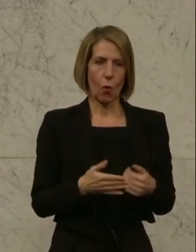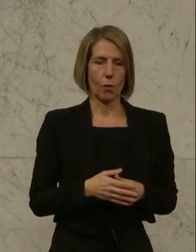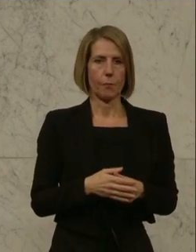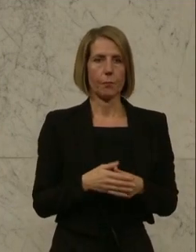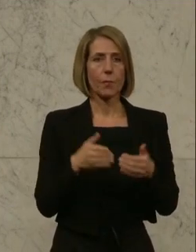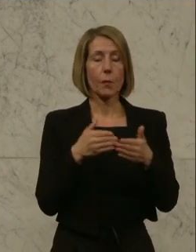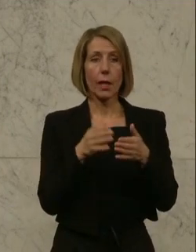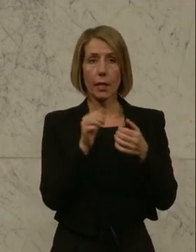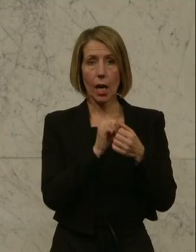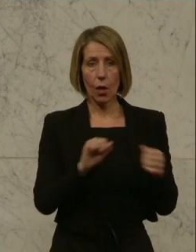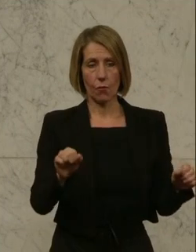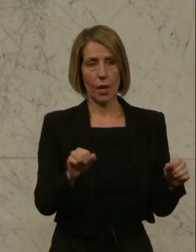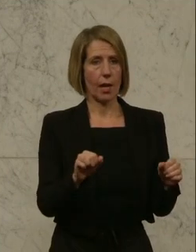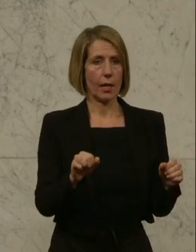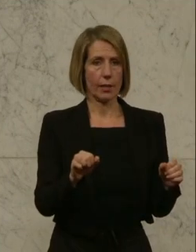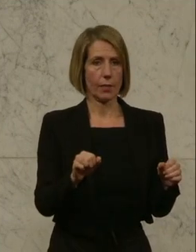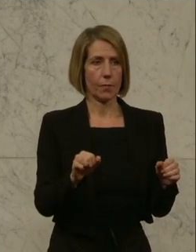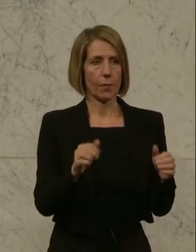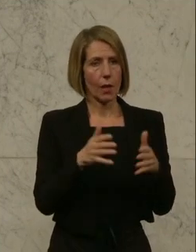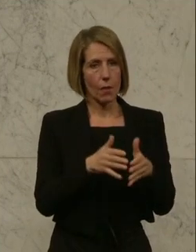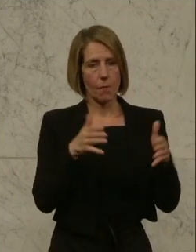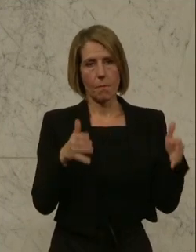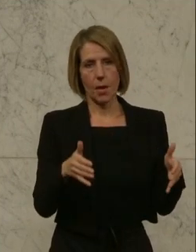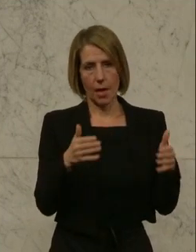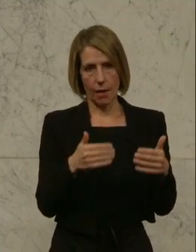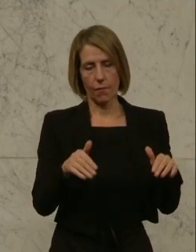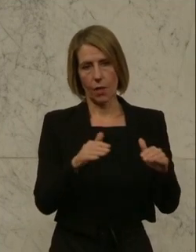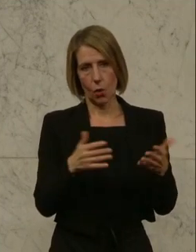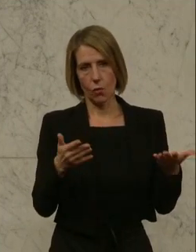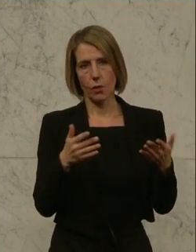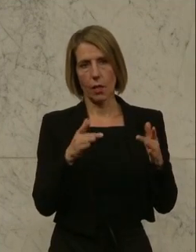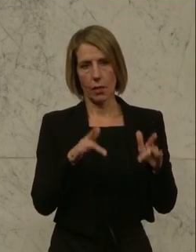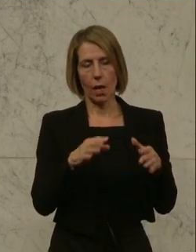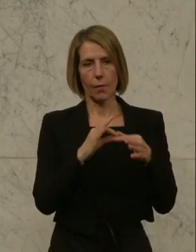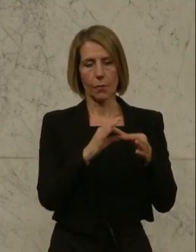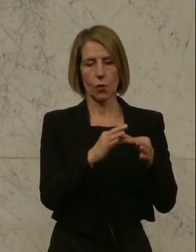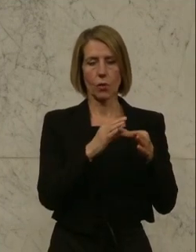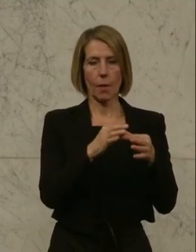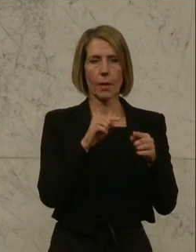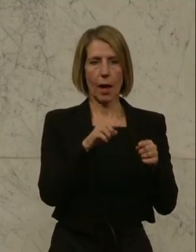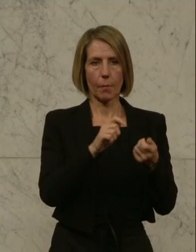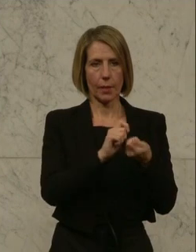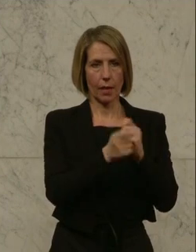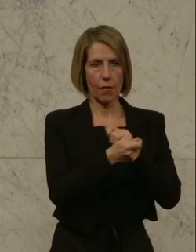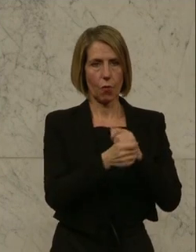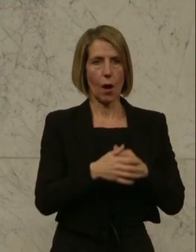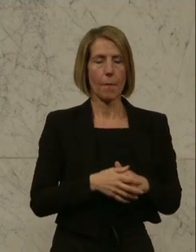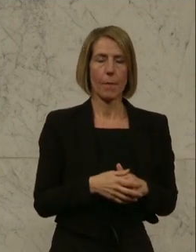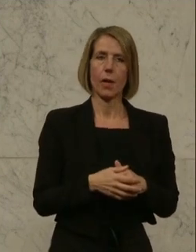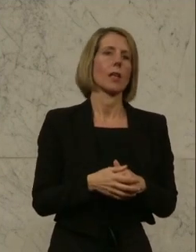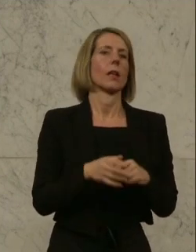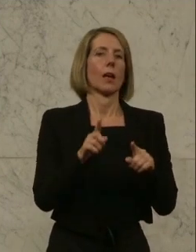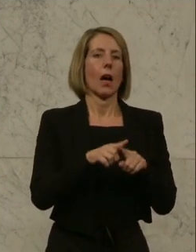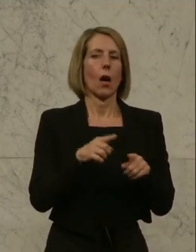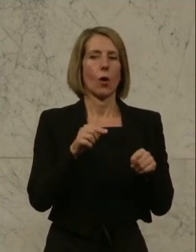Barrierefreiheit auch vergrößert worden im Zusammenhang jetzt mit dieser Reform. Und es sind hier